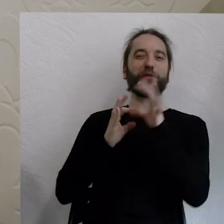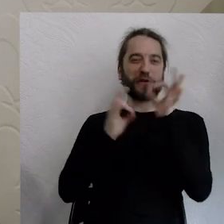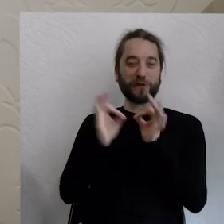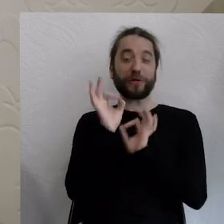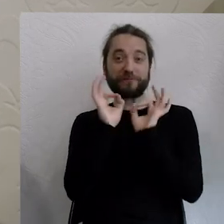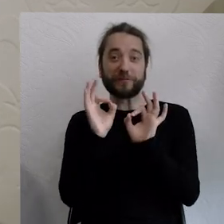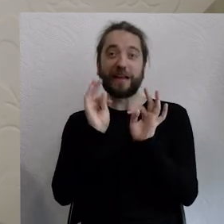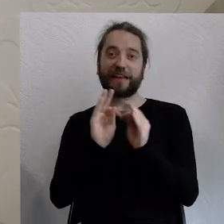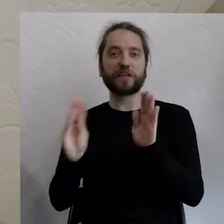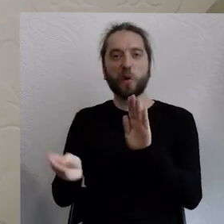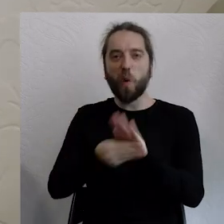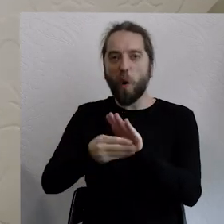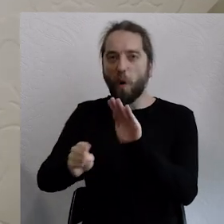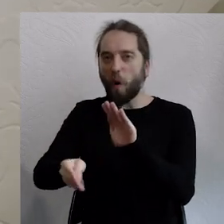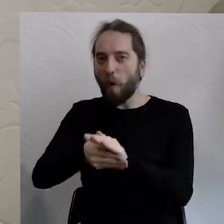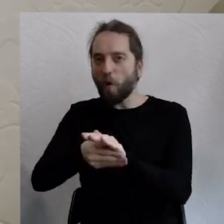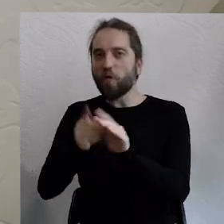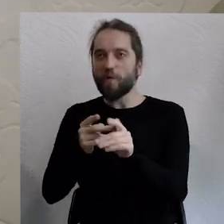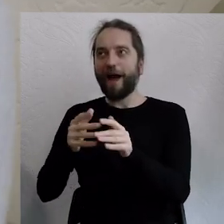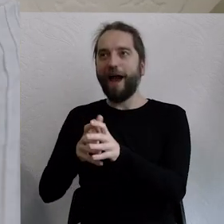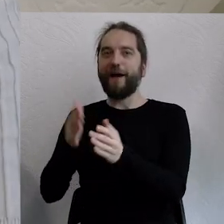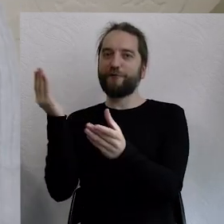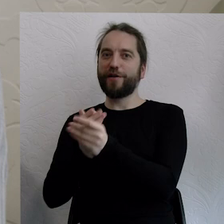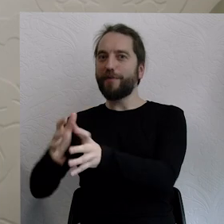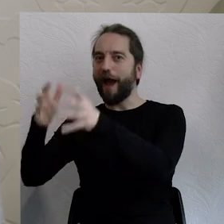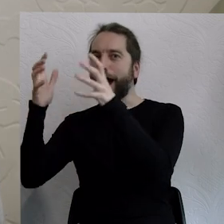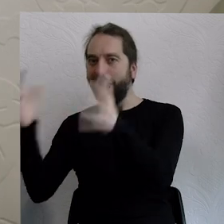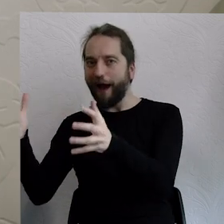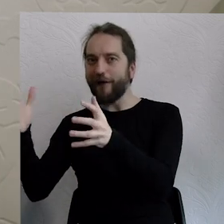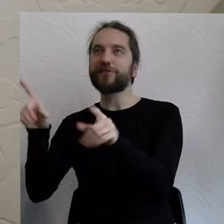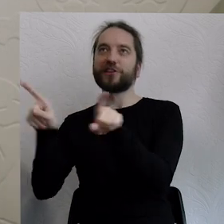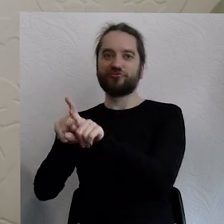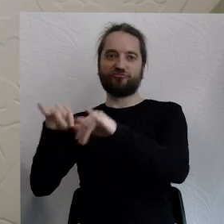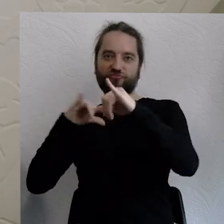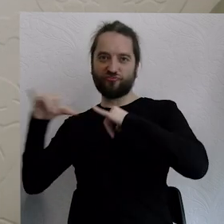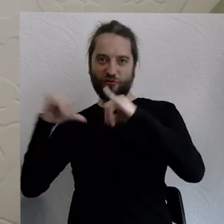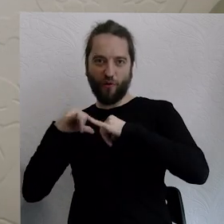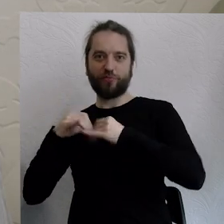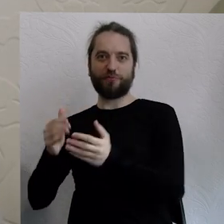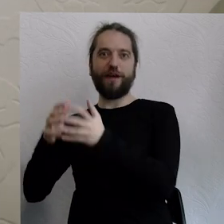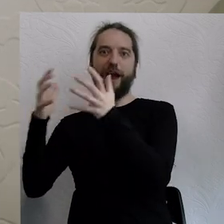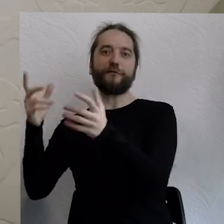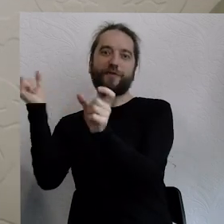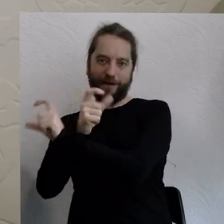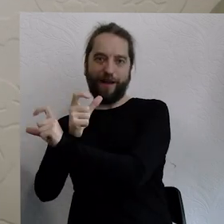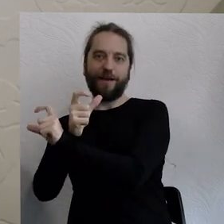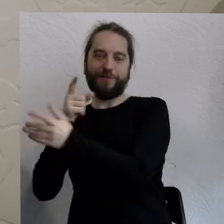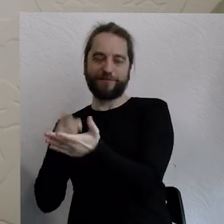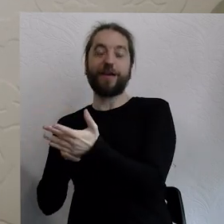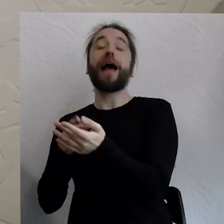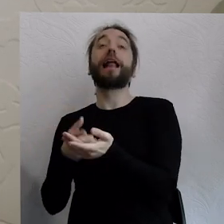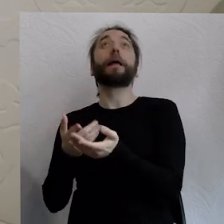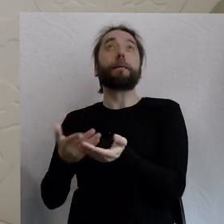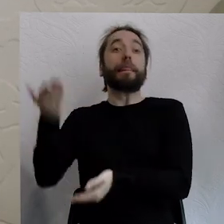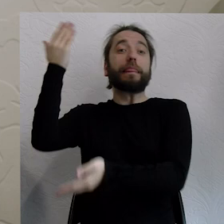jest skorumpowana przez korporacje, przez sprzające im rządy i tak dalej. Natomiast uważam, że my jako społeczeństwo już bardzo